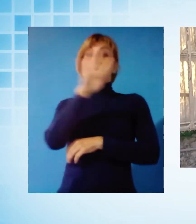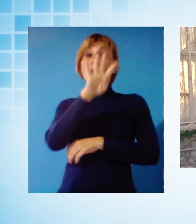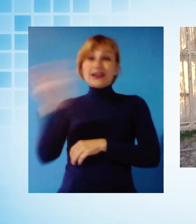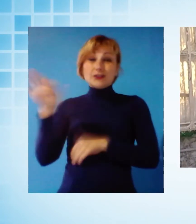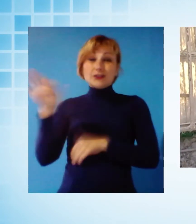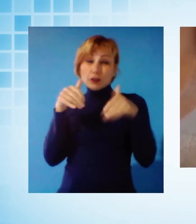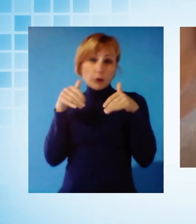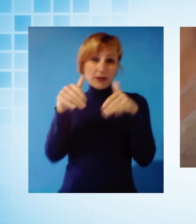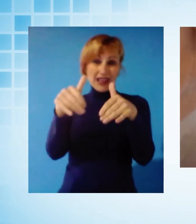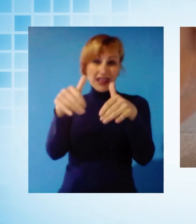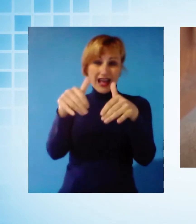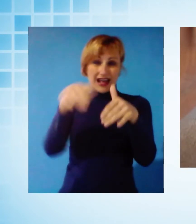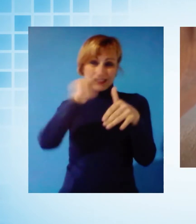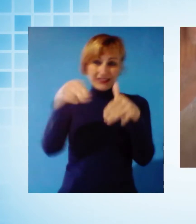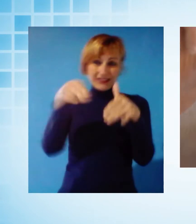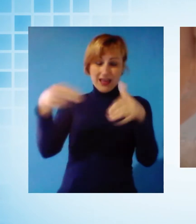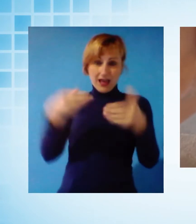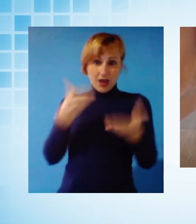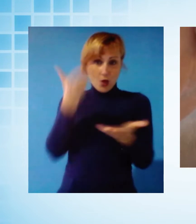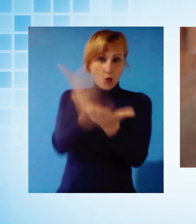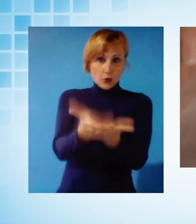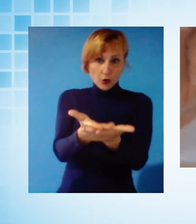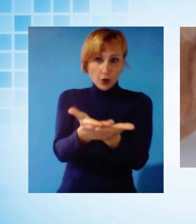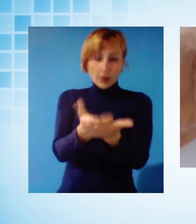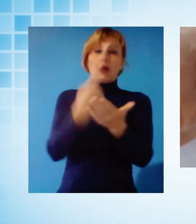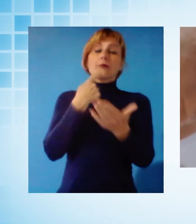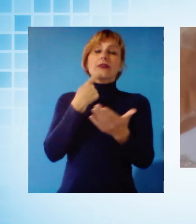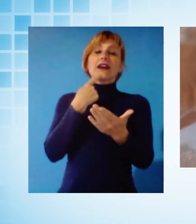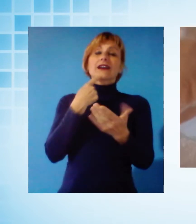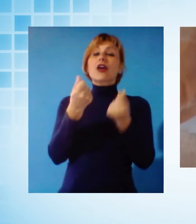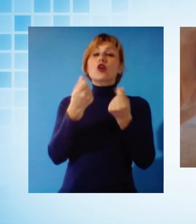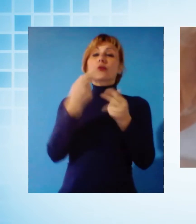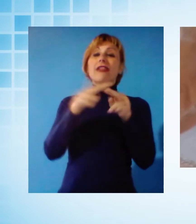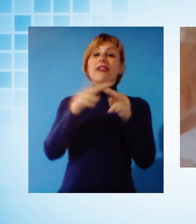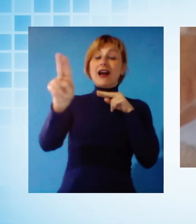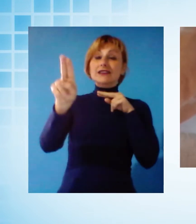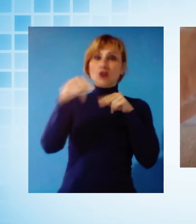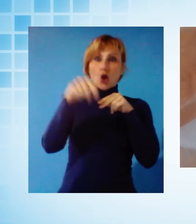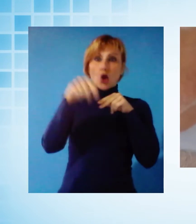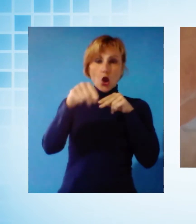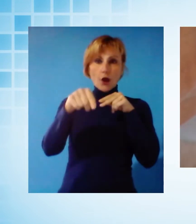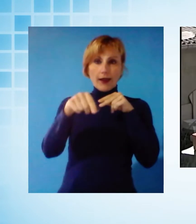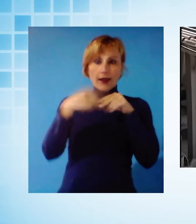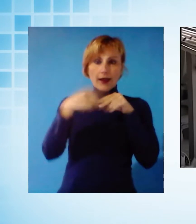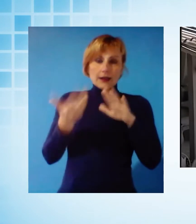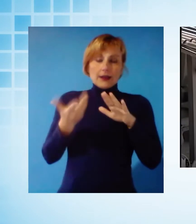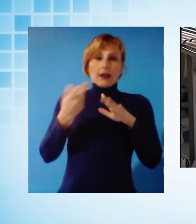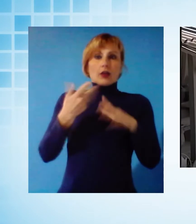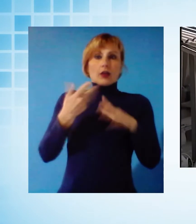sul tavolo per consentire all'economia nazionale di non collassare sono stati accolti con sollievo dal mondo imprenditoriale.